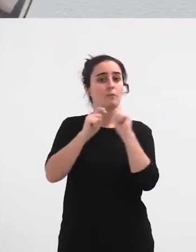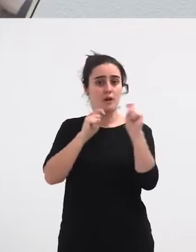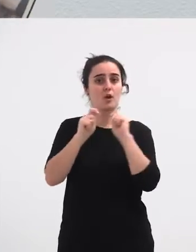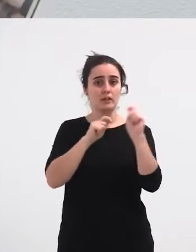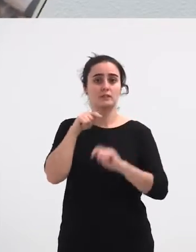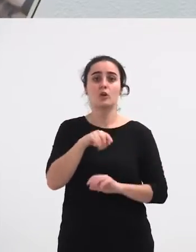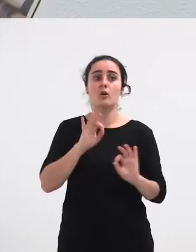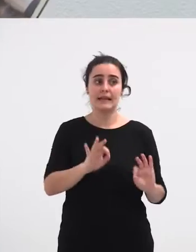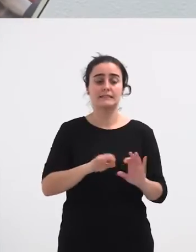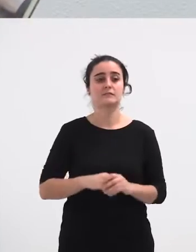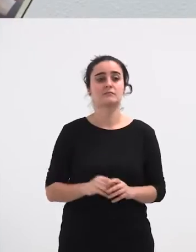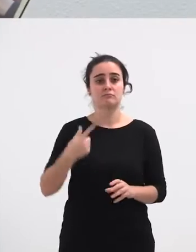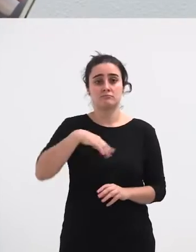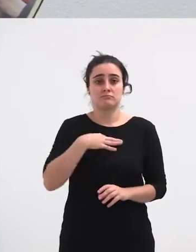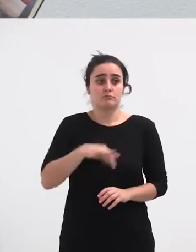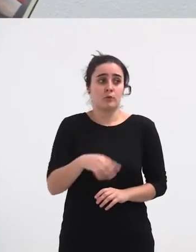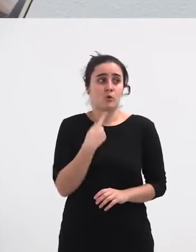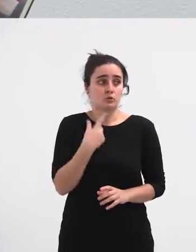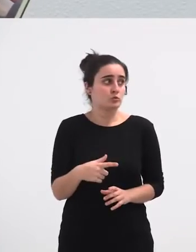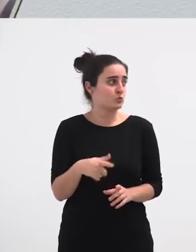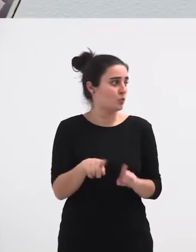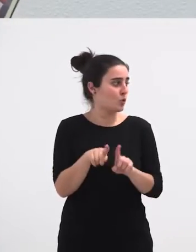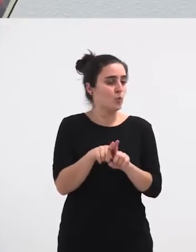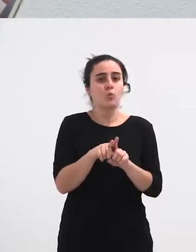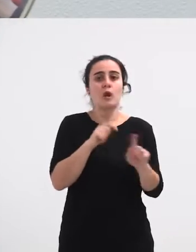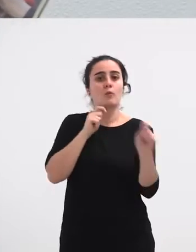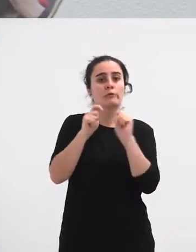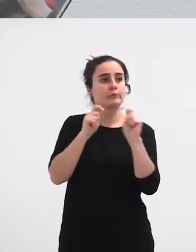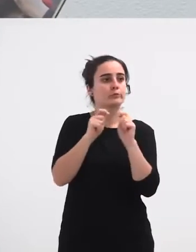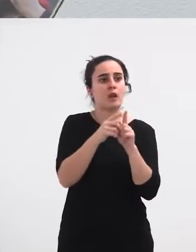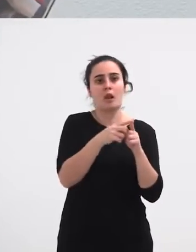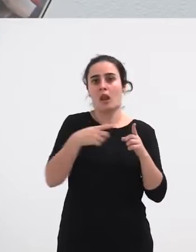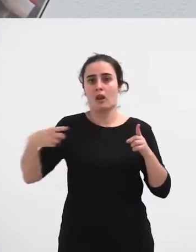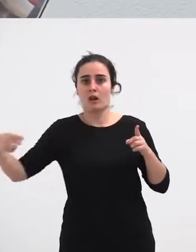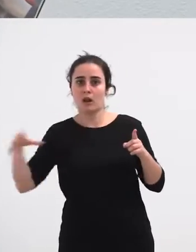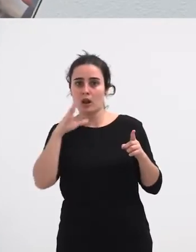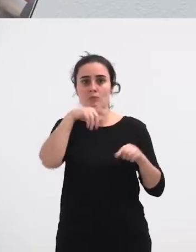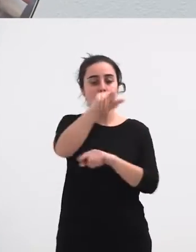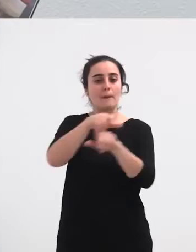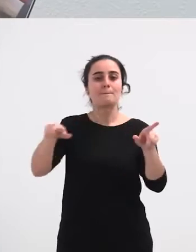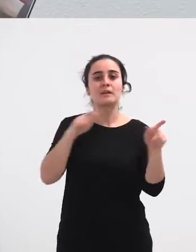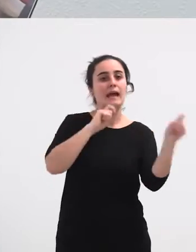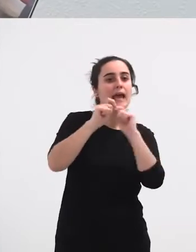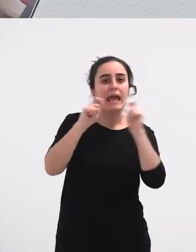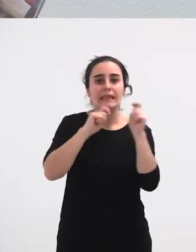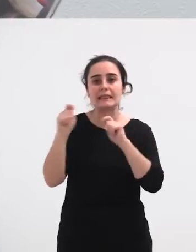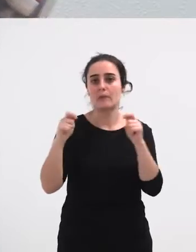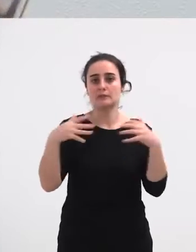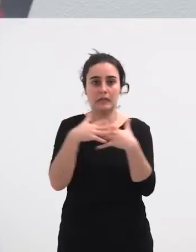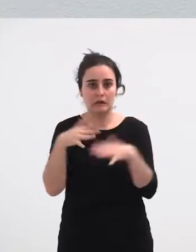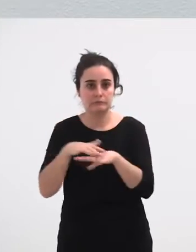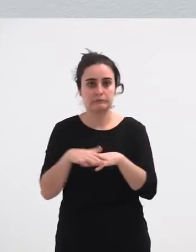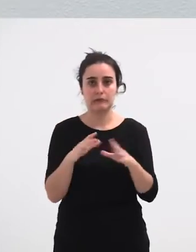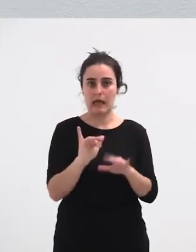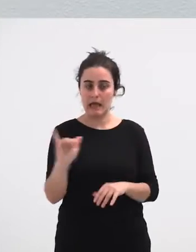Esan ezakegu, bueno, ba Fortaje luze luzea badela, ez da Jende askoren itzak tartekatzen duena Zer